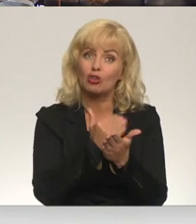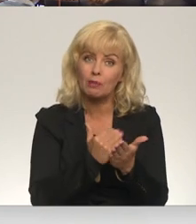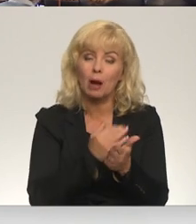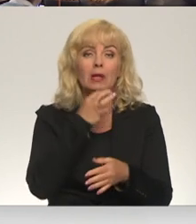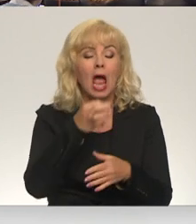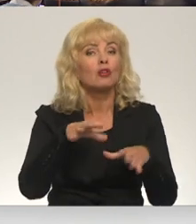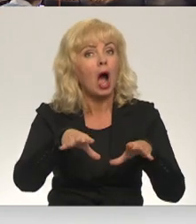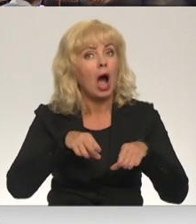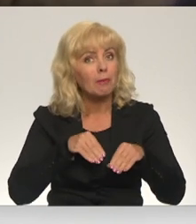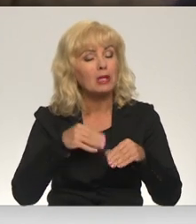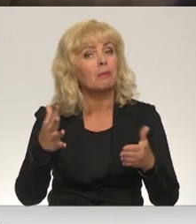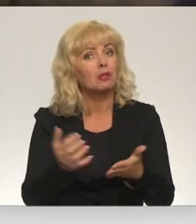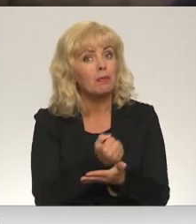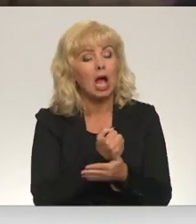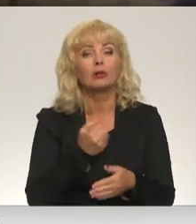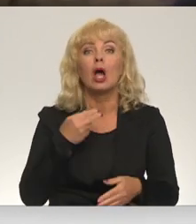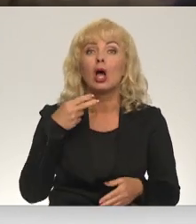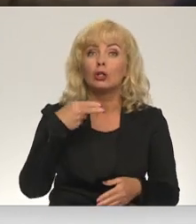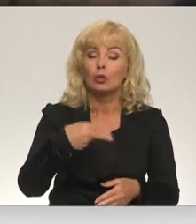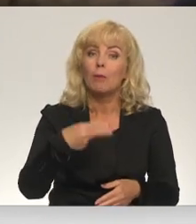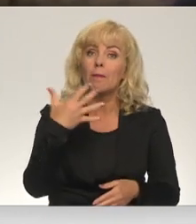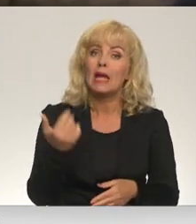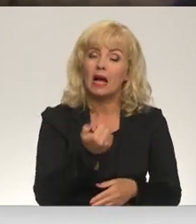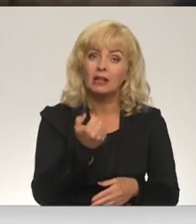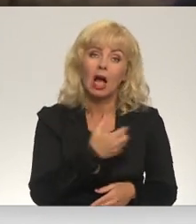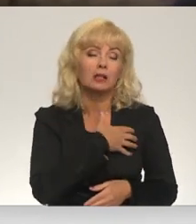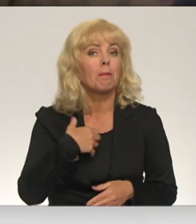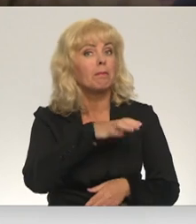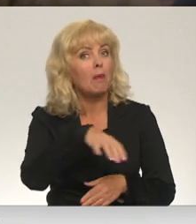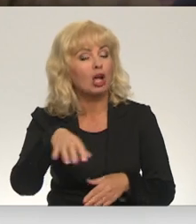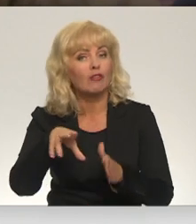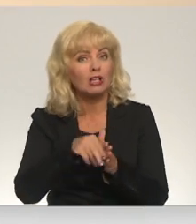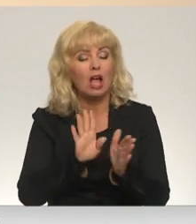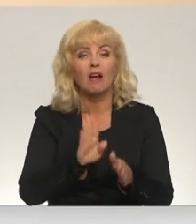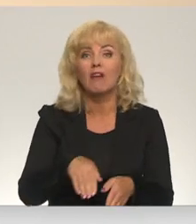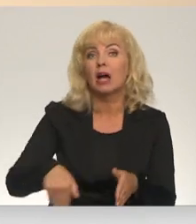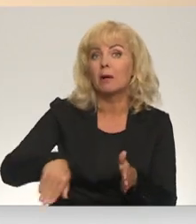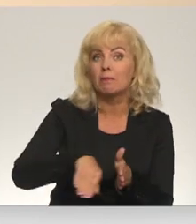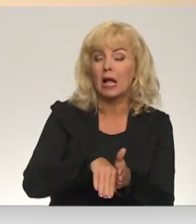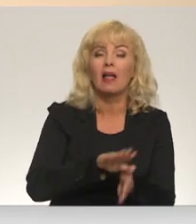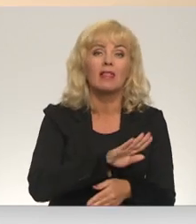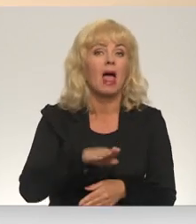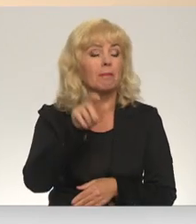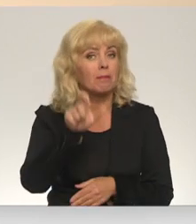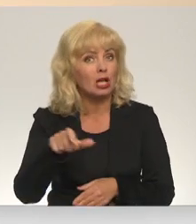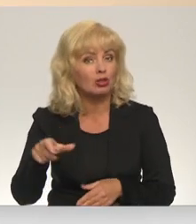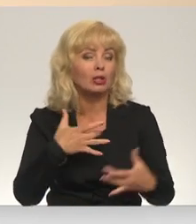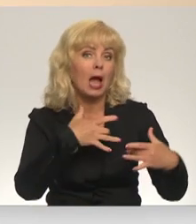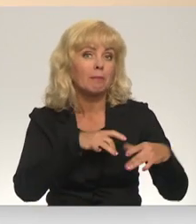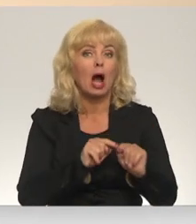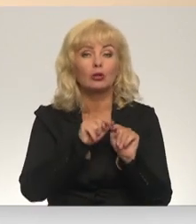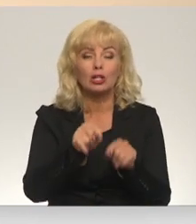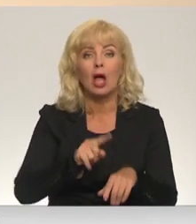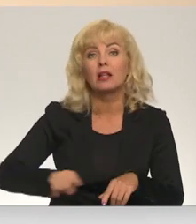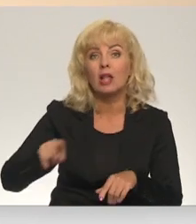paust apņemšanās panākt, lai no 2025. gada pašvaldību vēlēšanās varētu piedalīties arī nepilsoņi. Partija arī iestājas par